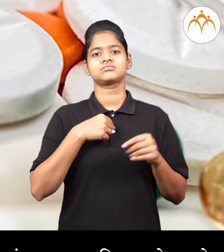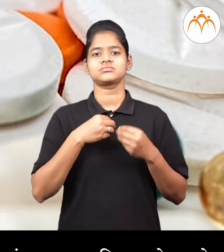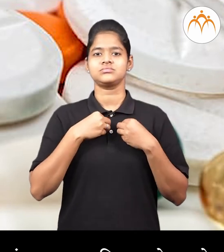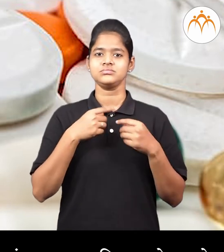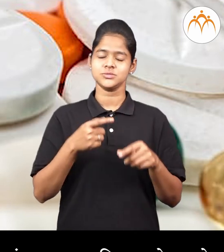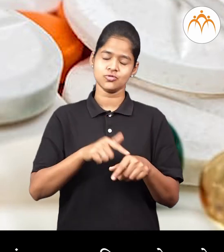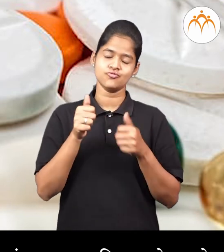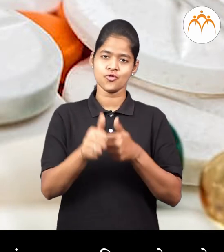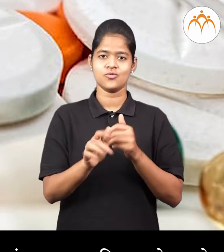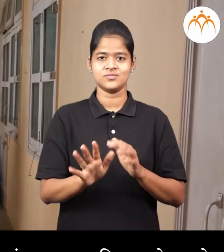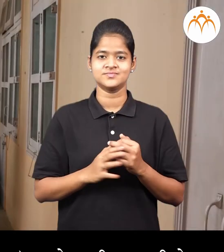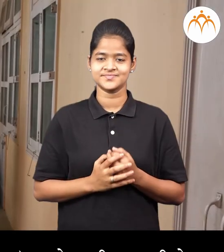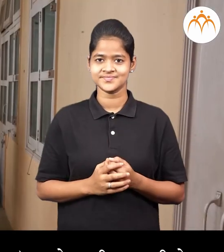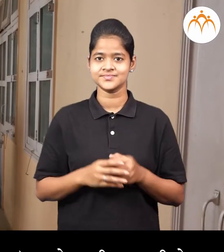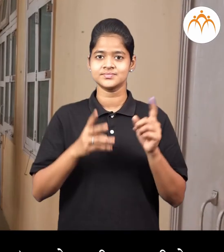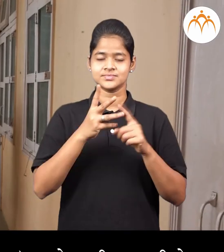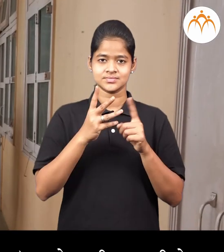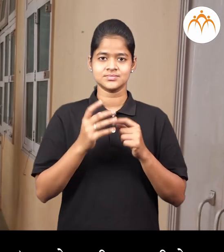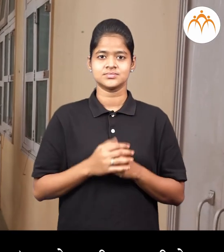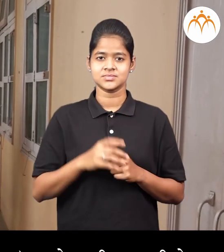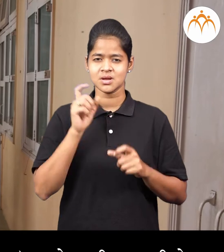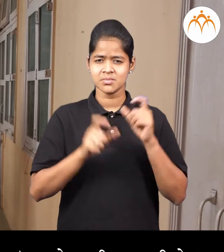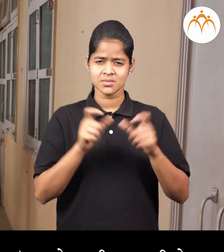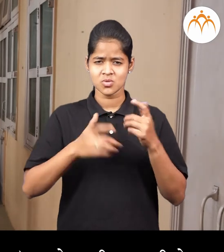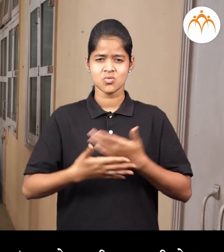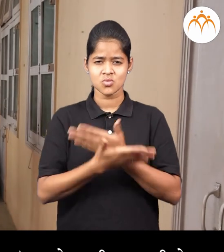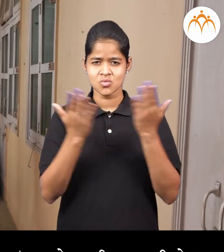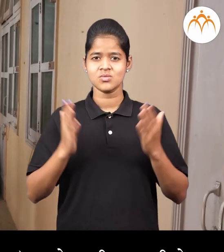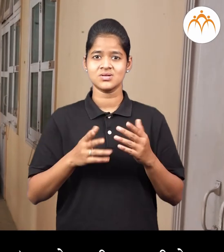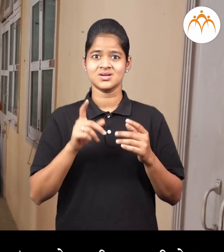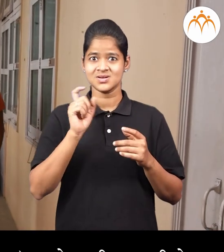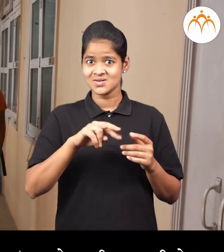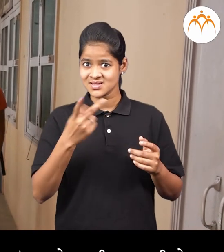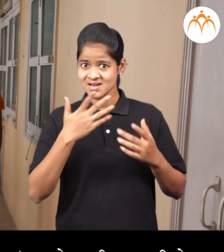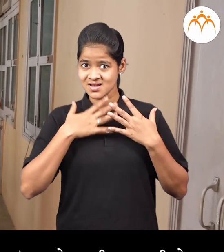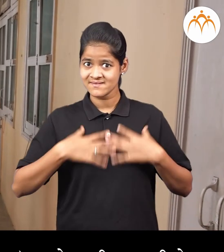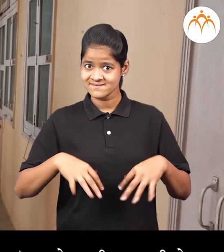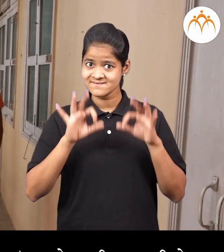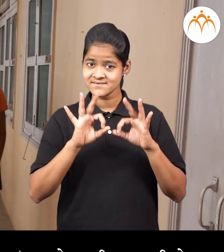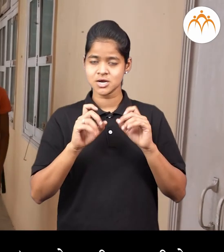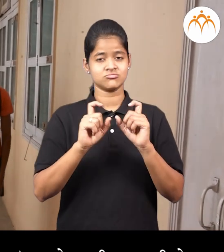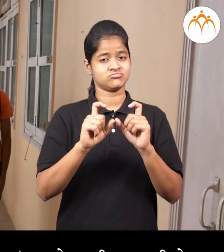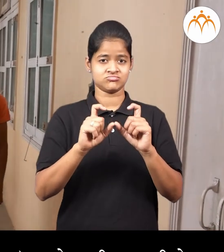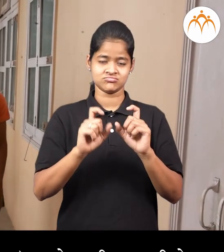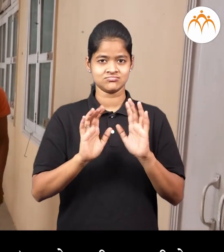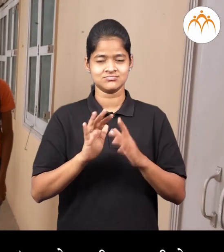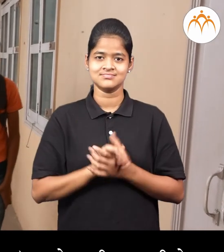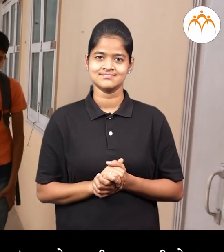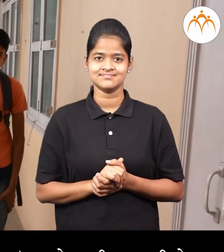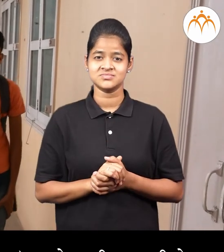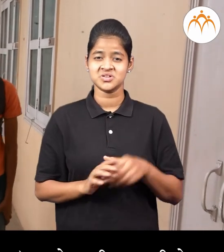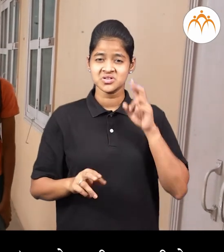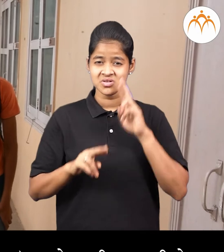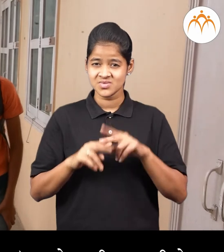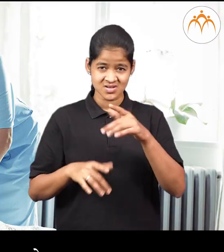शिवाय गहू नए, तीन, काही लोक समाजाचा इतर लोकांचा आरोग्याची कालेजी गेतात,